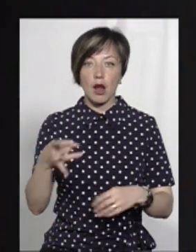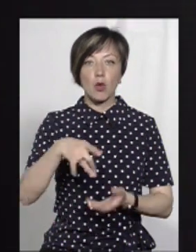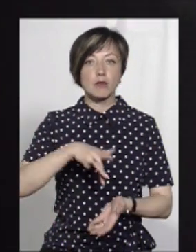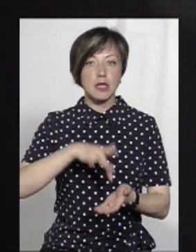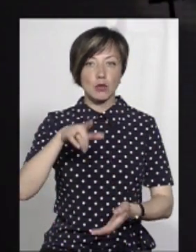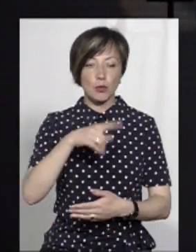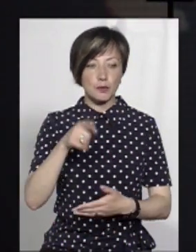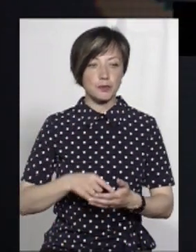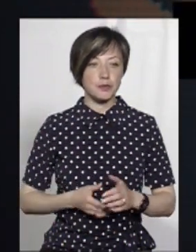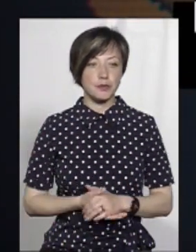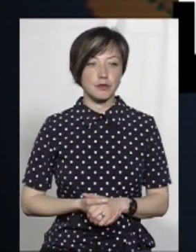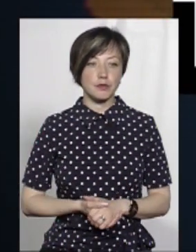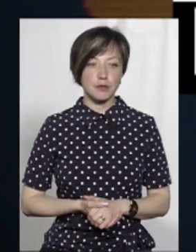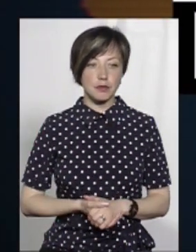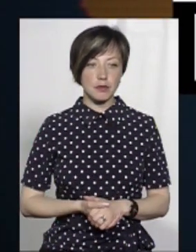центром?